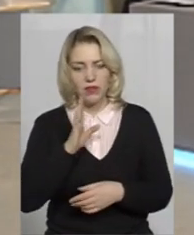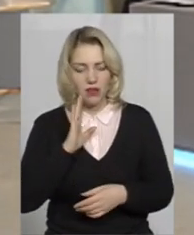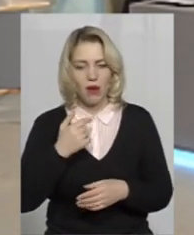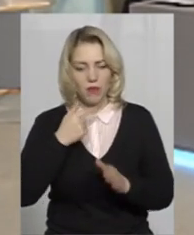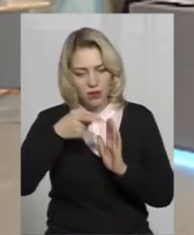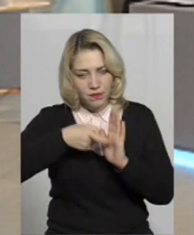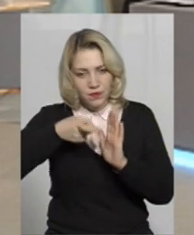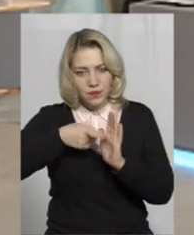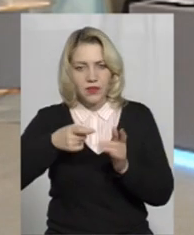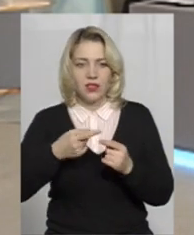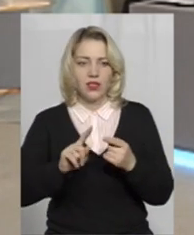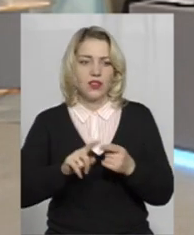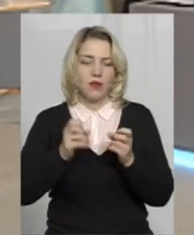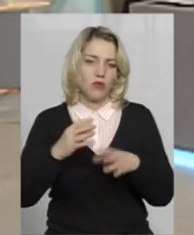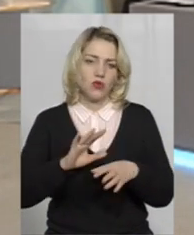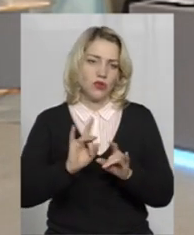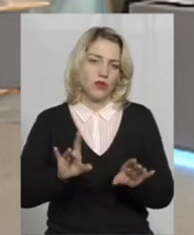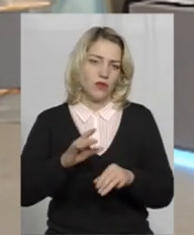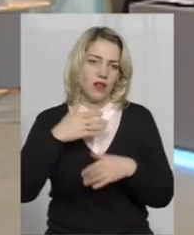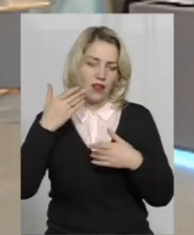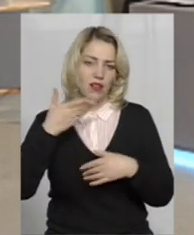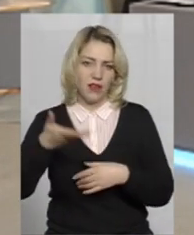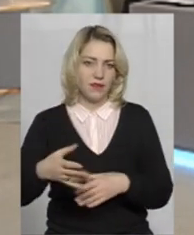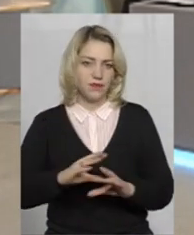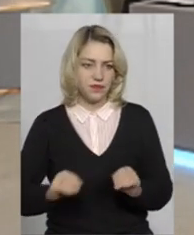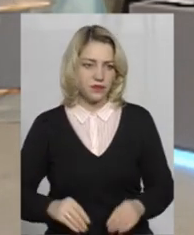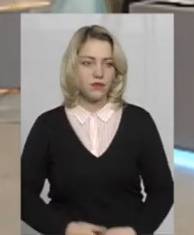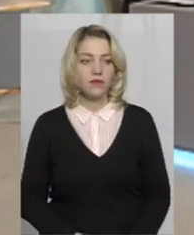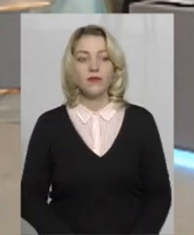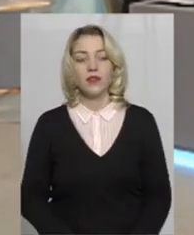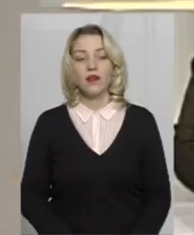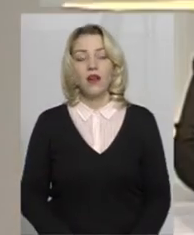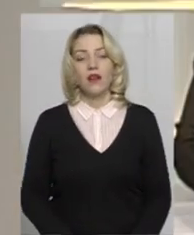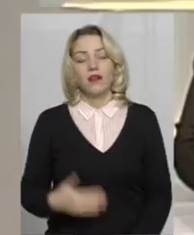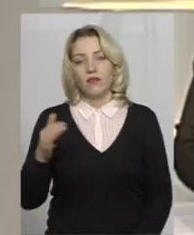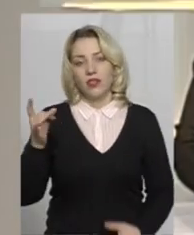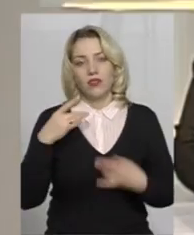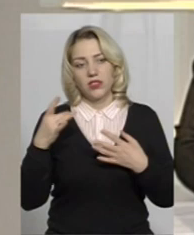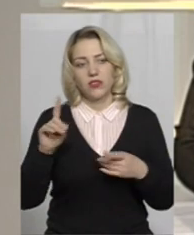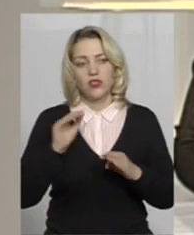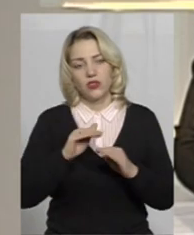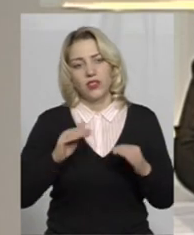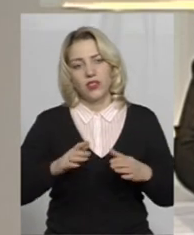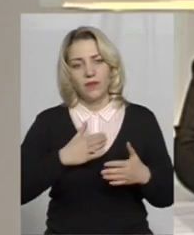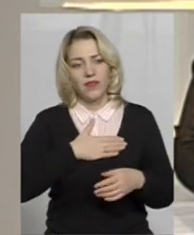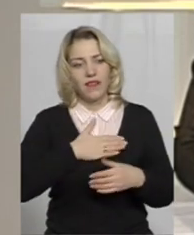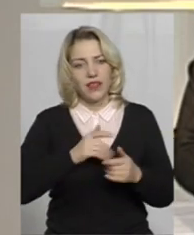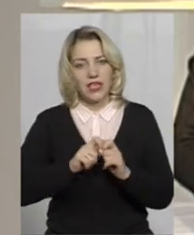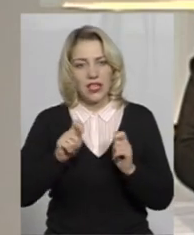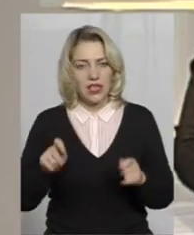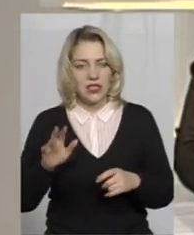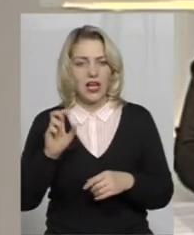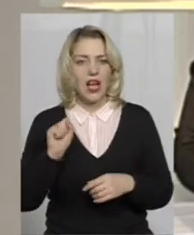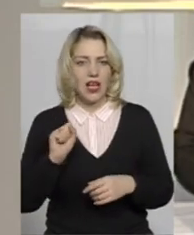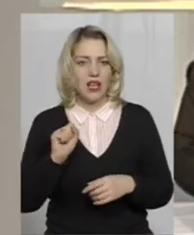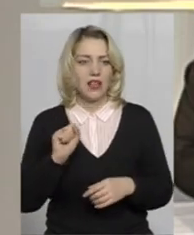а не тільки, що ми прийшли, провели бесіду і пішли, звичайно. Ну, от говорили, що діти відкриті, а